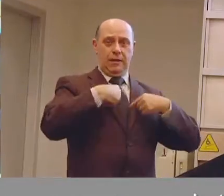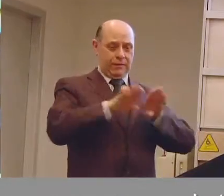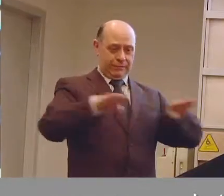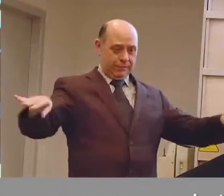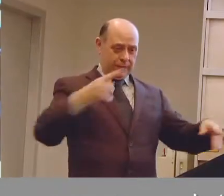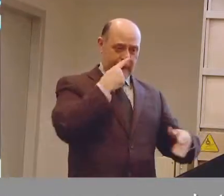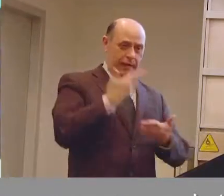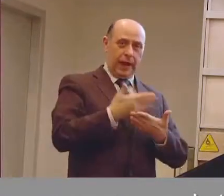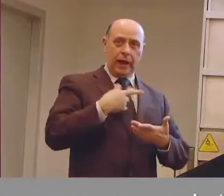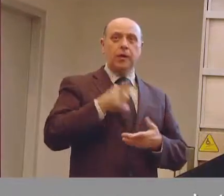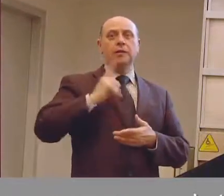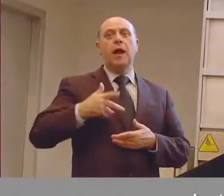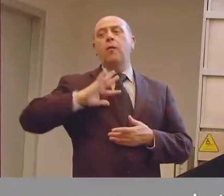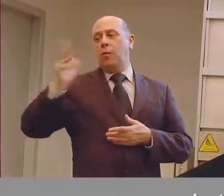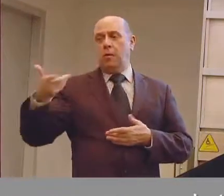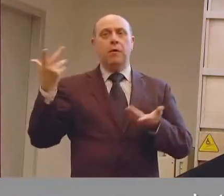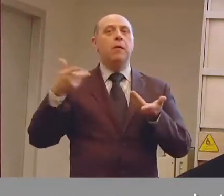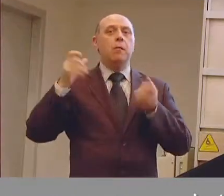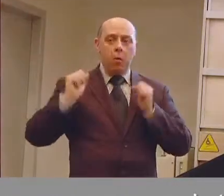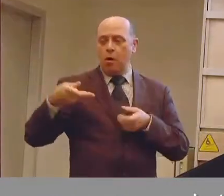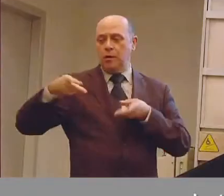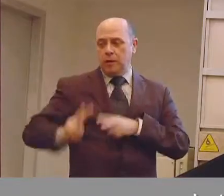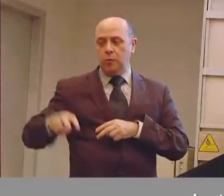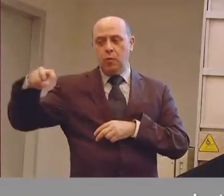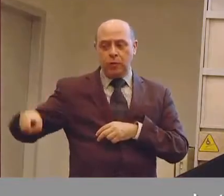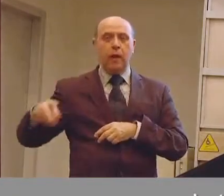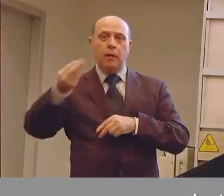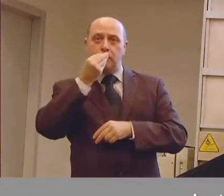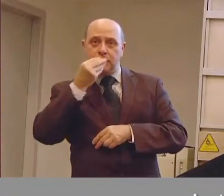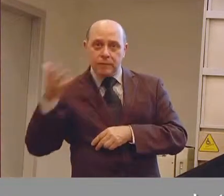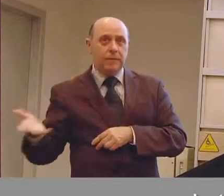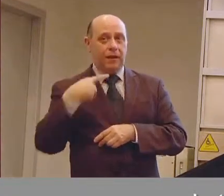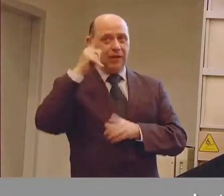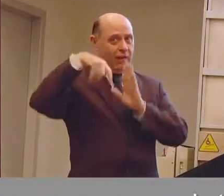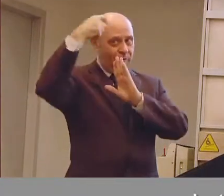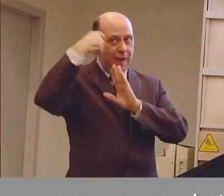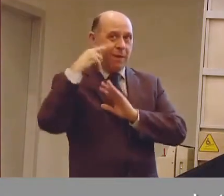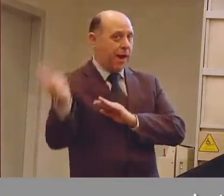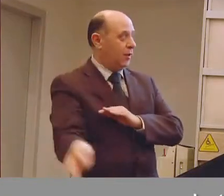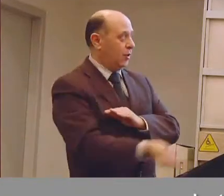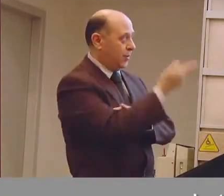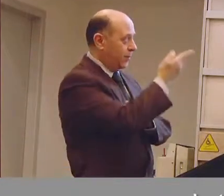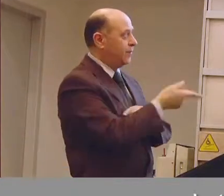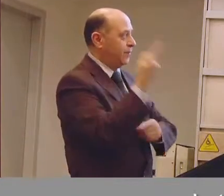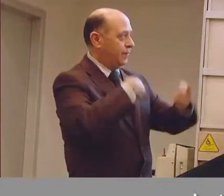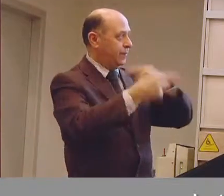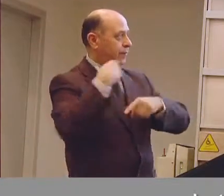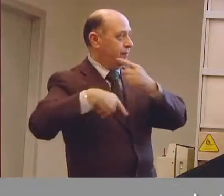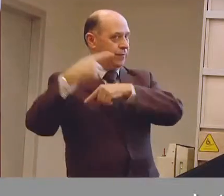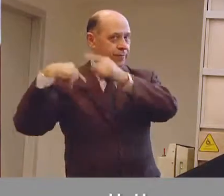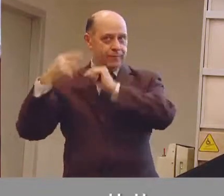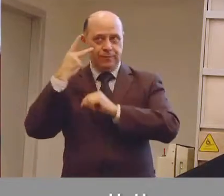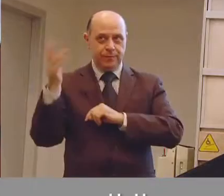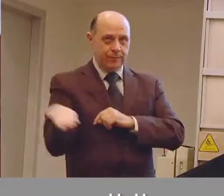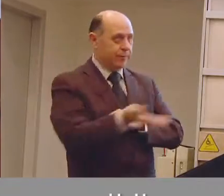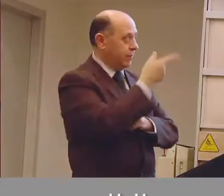che anche un'altra persona seduta possa mangiare in maniera comoda. Infatti ho portato poi un filmato, poi torniamo indietro, che dà un